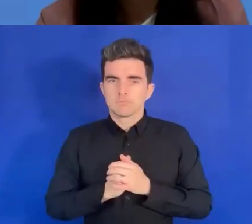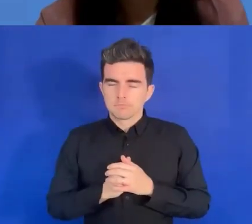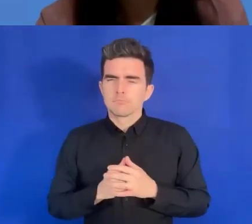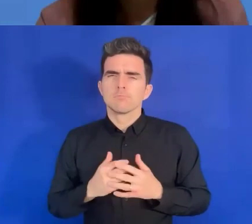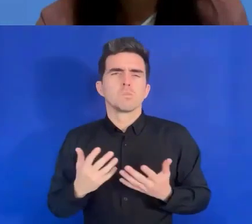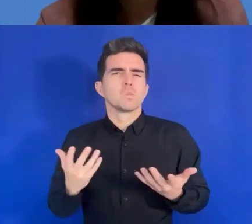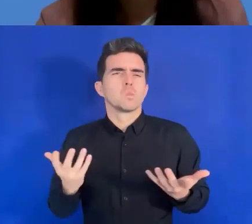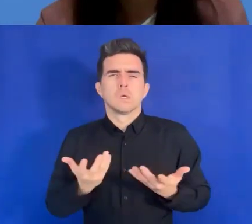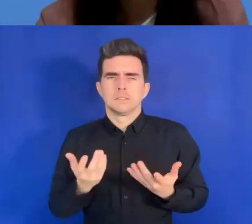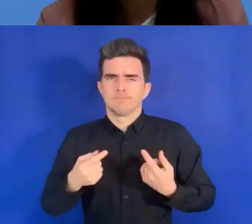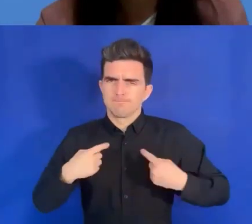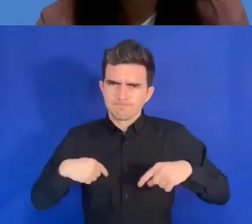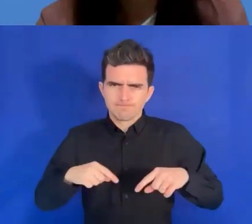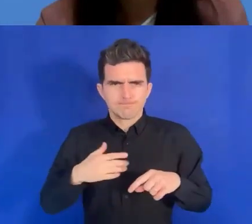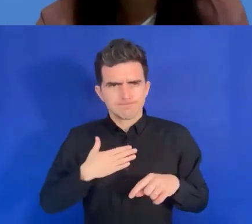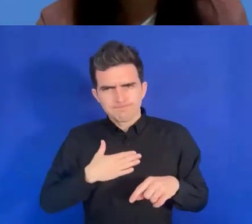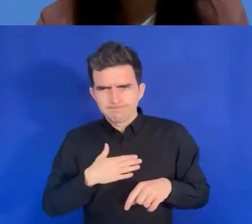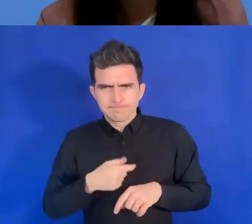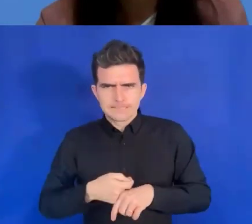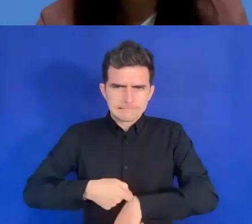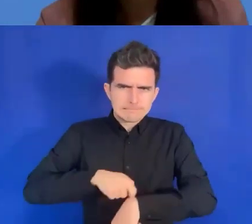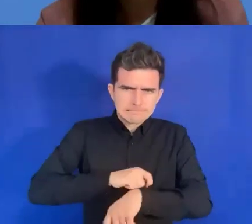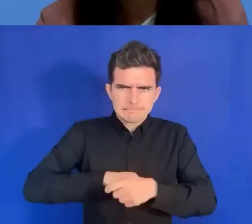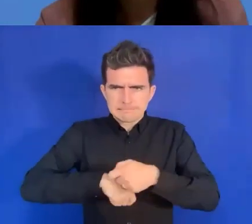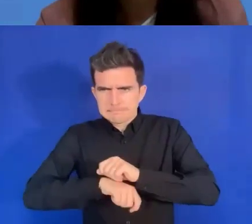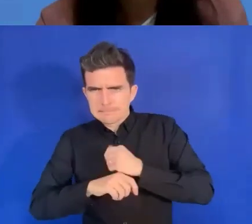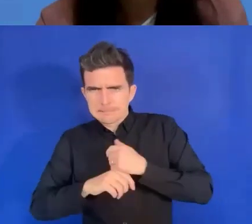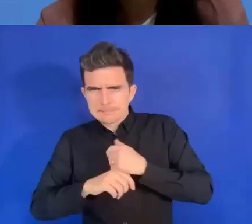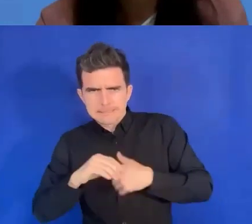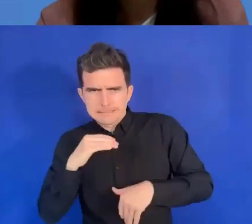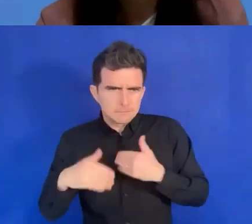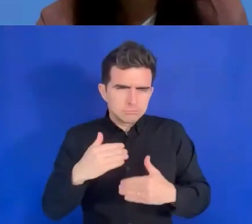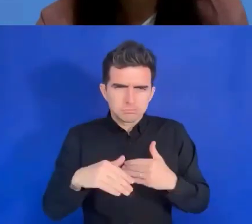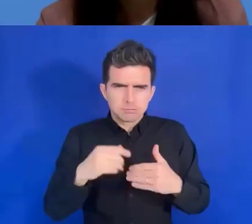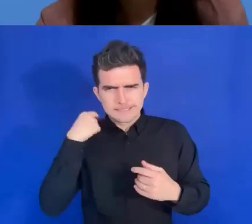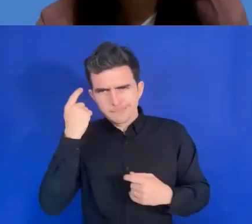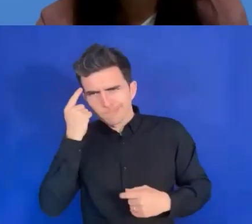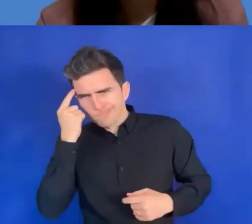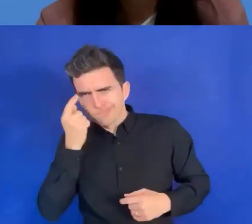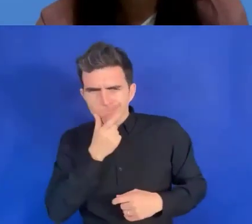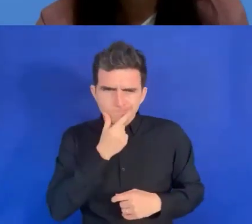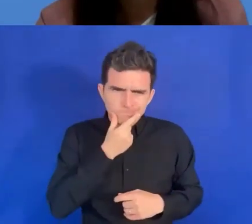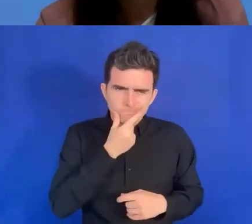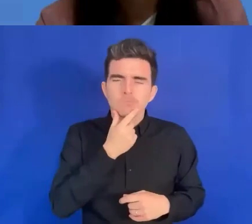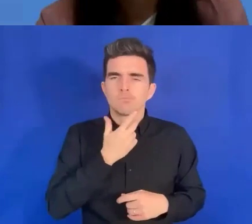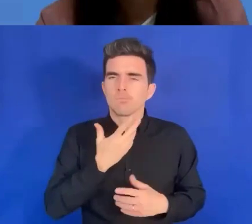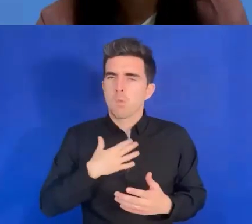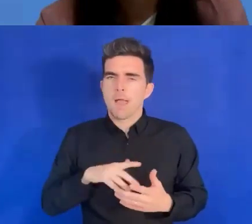à jour un plan sur les villes urbaines.